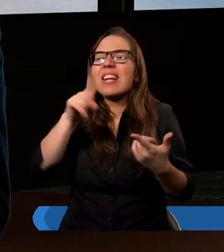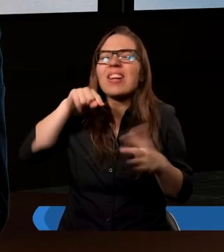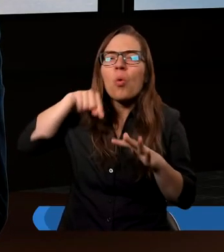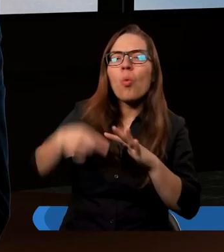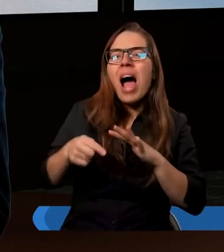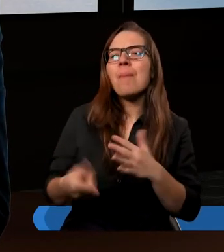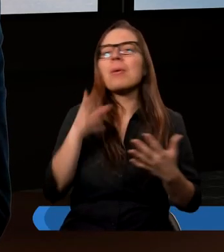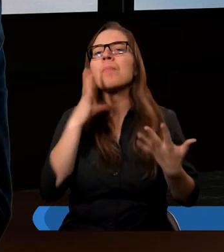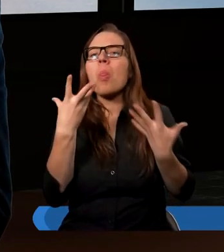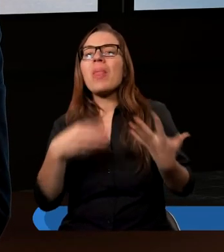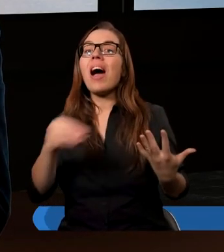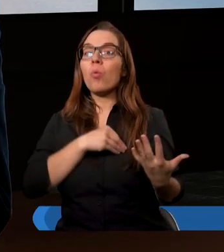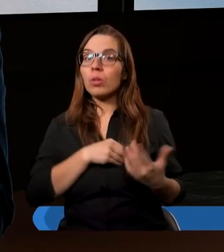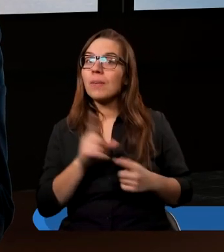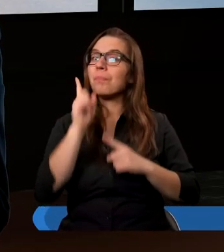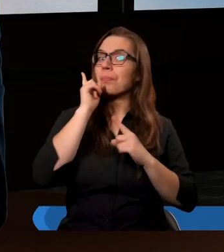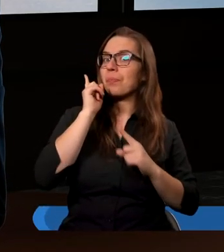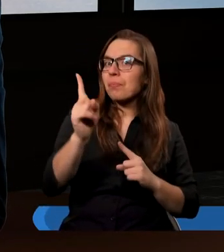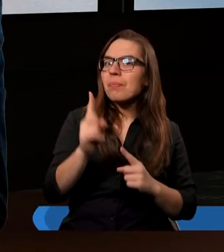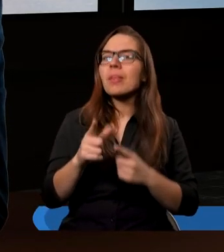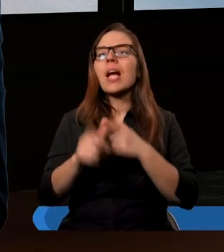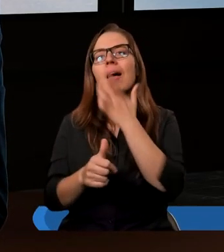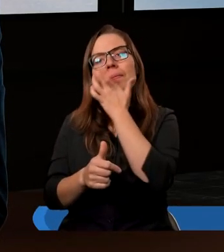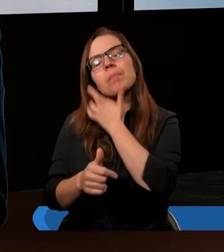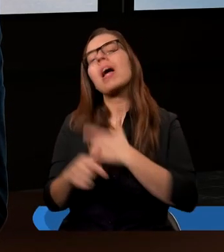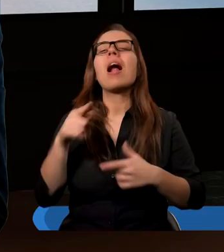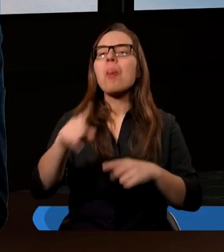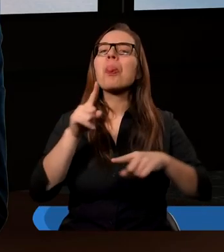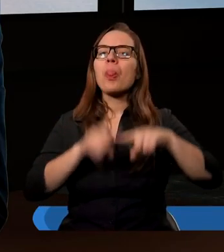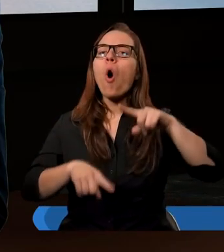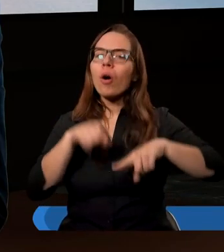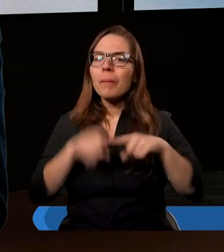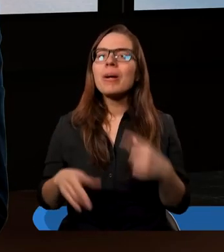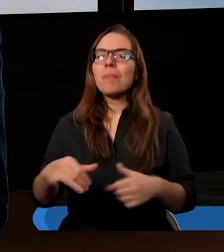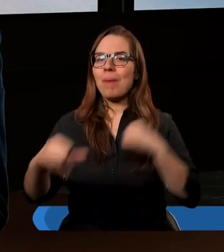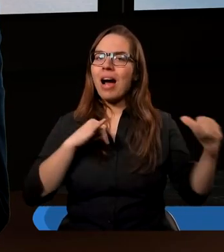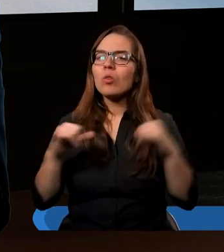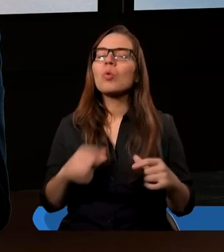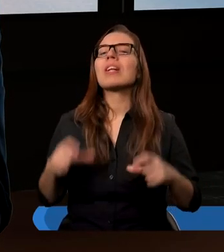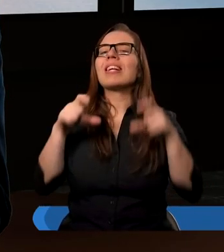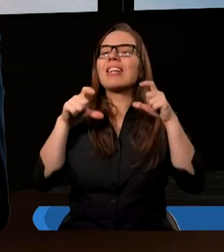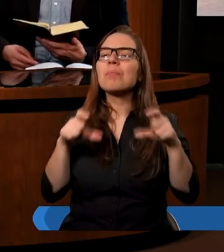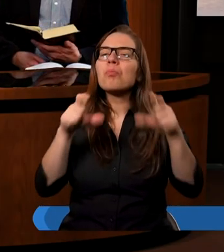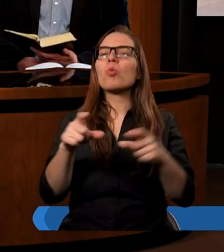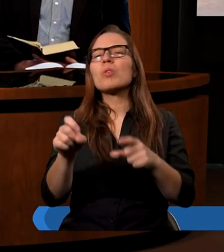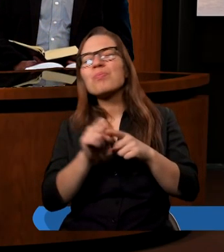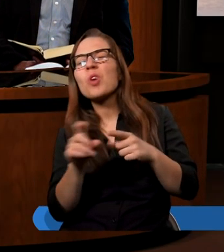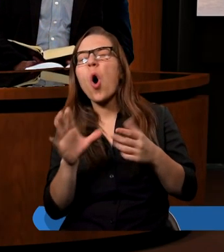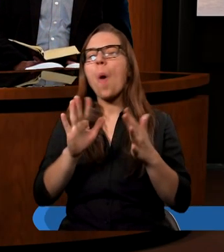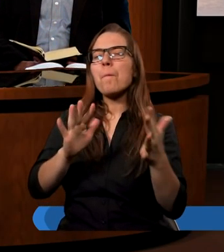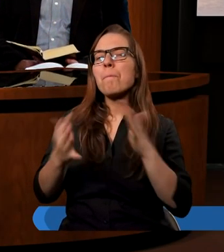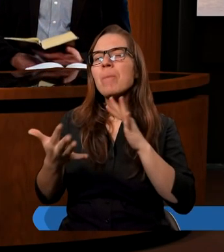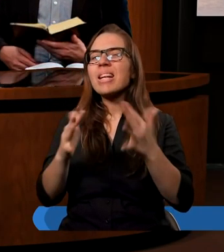głębi dość nieuczciwi. Ale normy ogólnie panujące w społeczeństwie zmuszają nas do minimum jakiejś